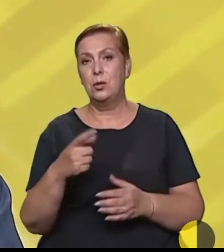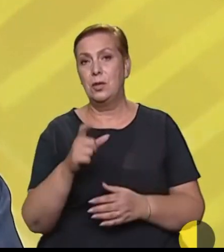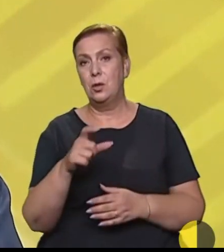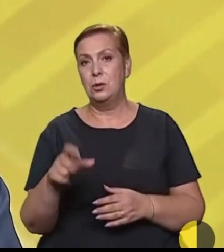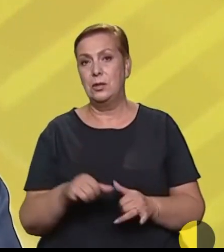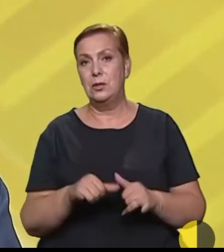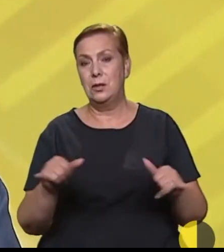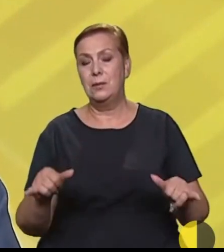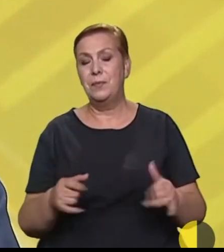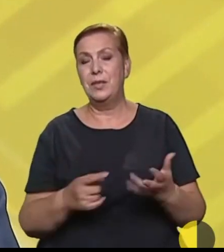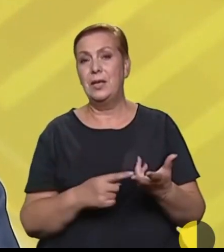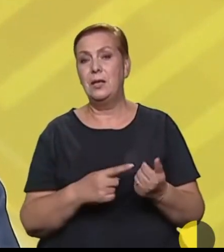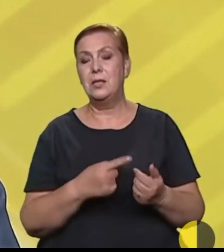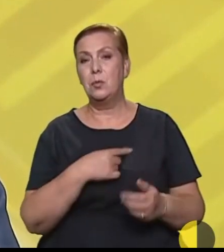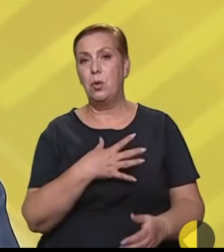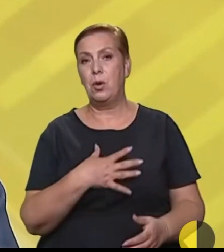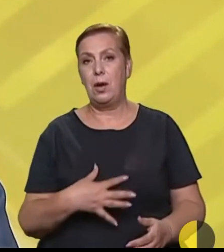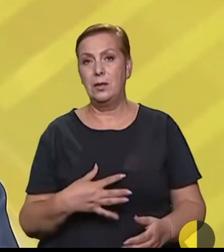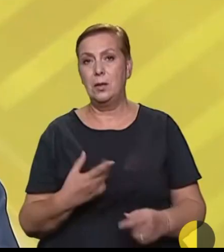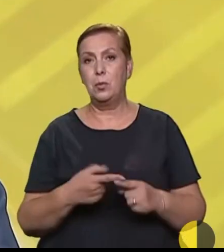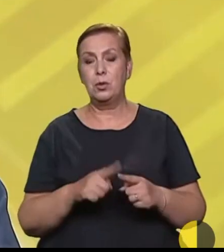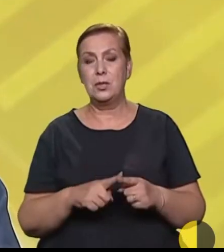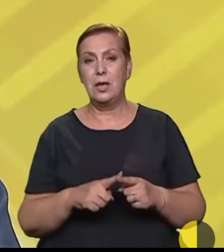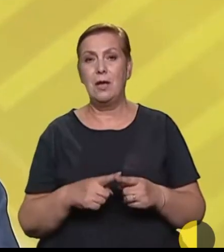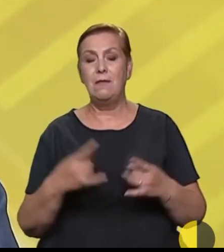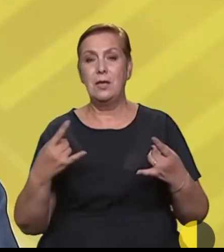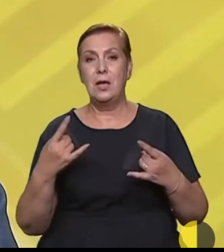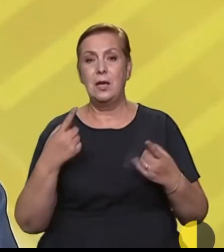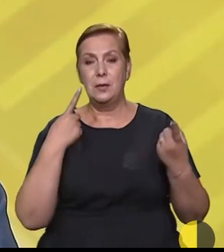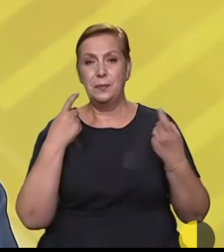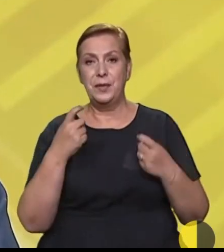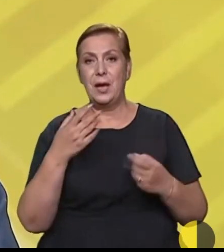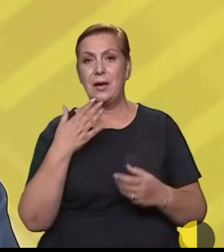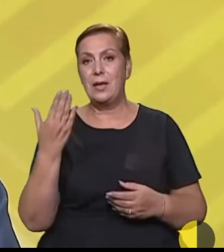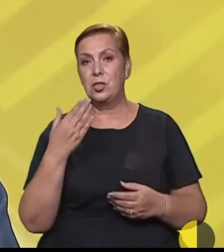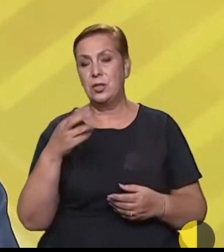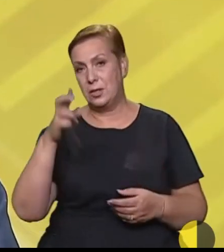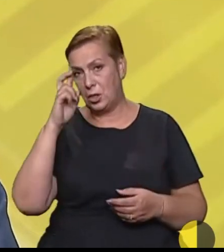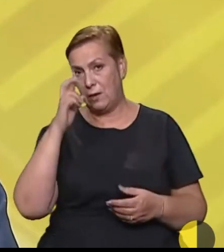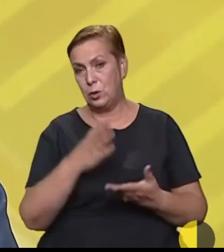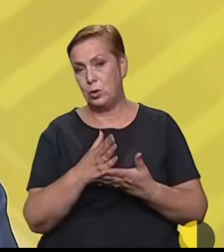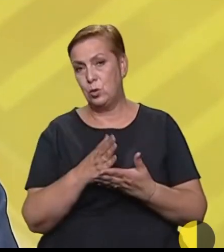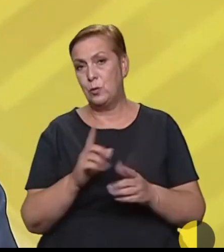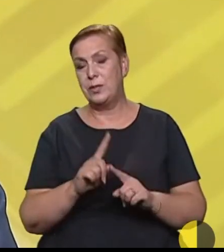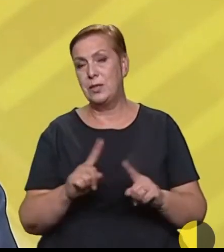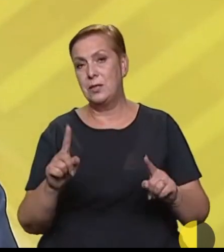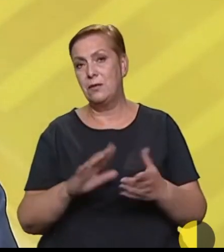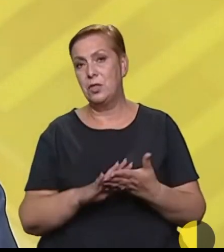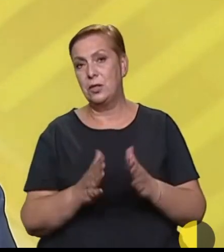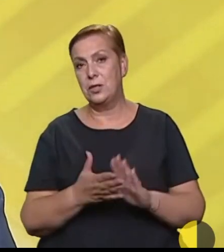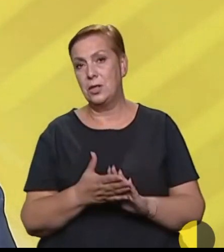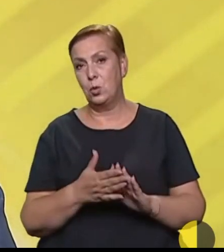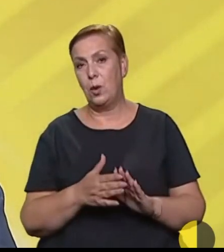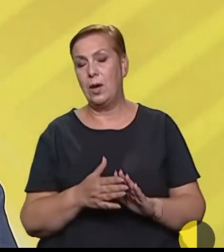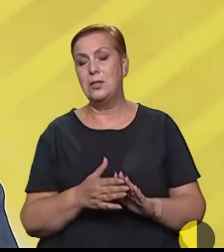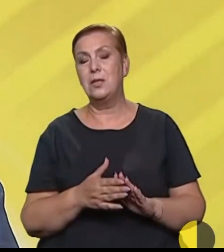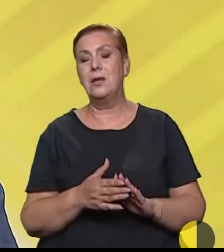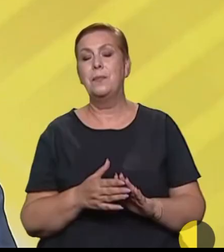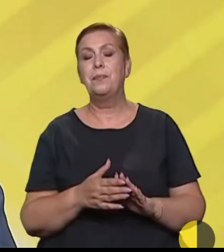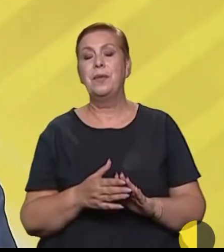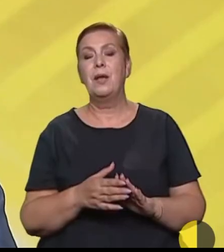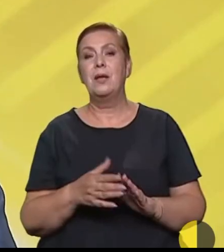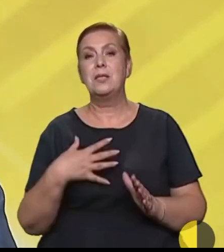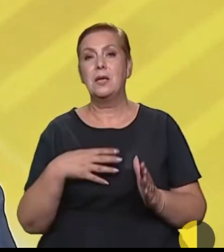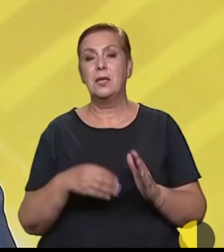зросла кількість поранених у Полтаві. Про це в етеріотелемарафону повідомив речник Державної служби з надзвичайних ситуацій Олександр Хорунджий.